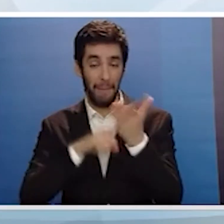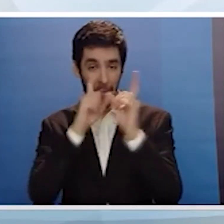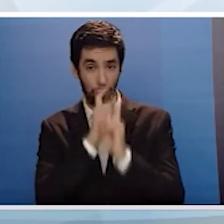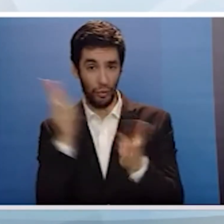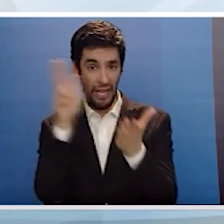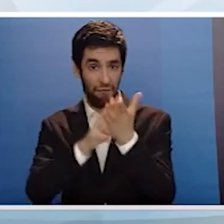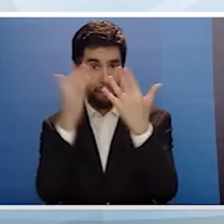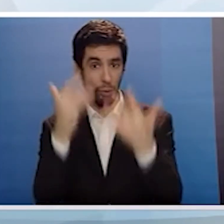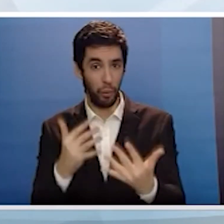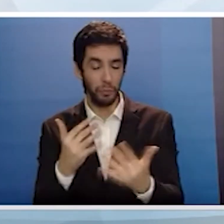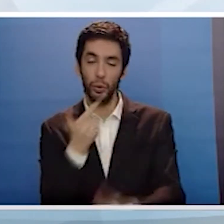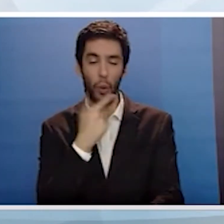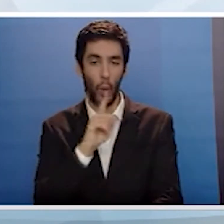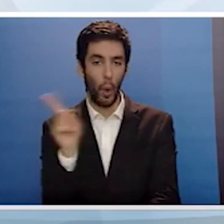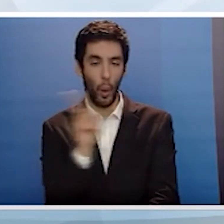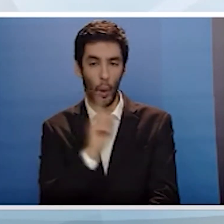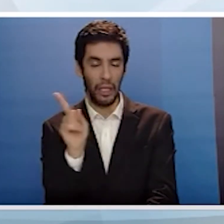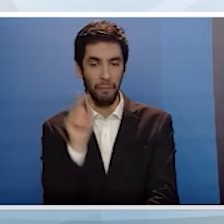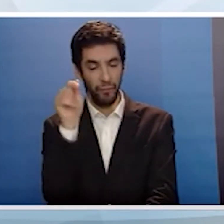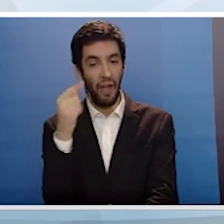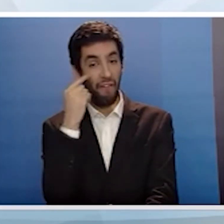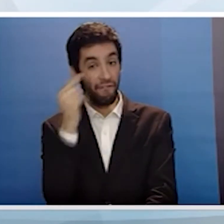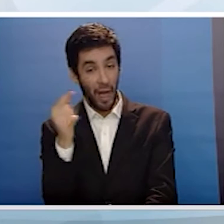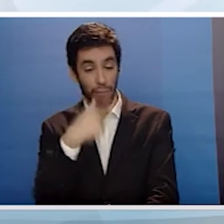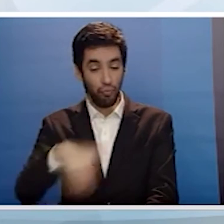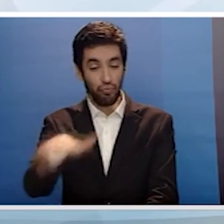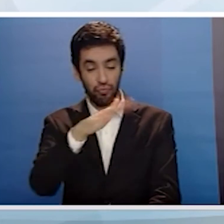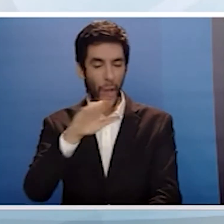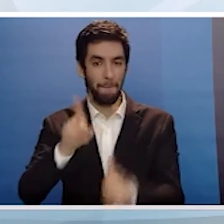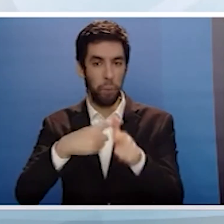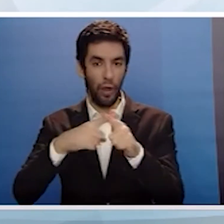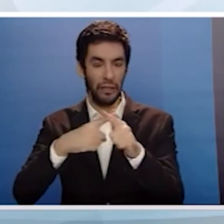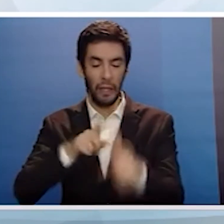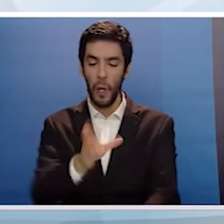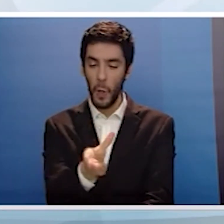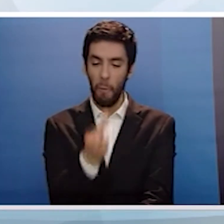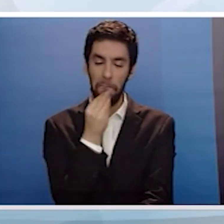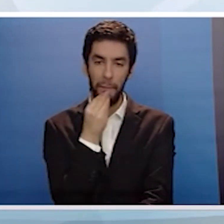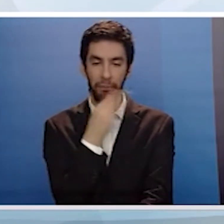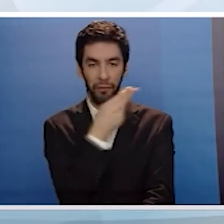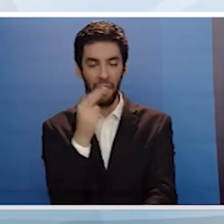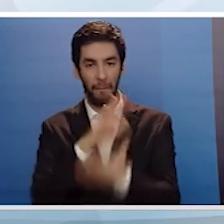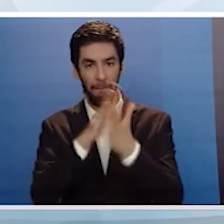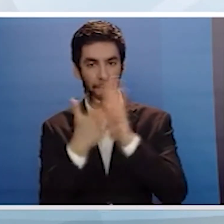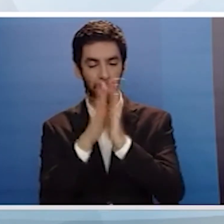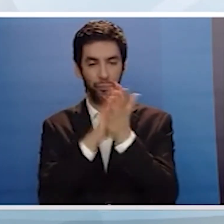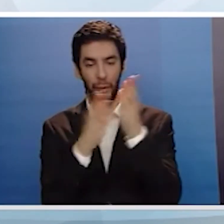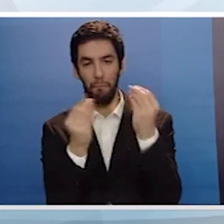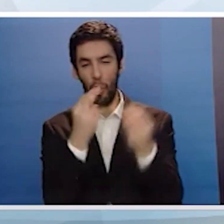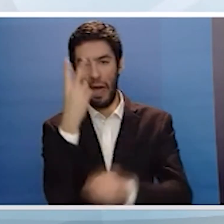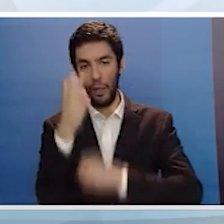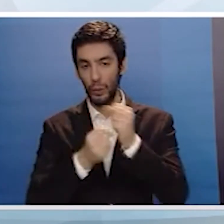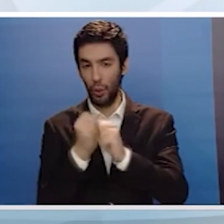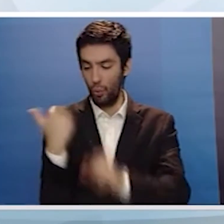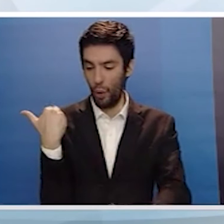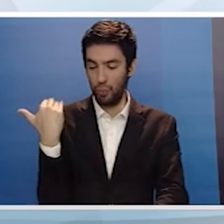χρηματοδότηση από τις ίδιες πηγές τι είναι η σιωπηρή συγκάλυψη των σκανδάλων που ταλάνησαν την Κυπριακή κοινωνία τα τελευταία